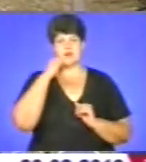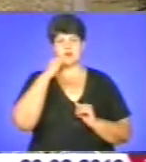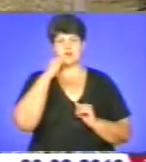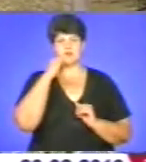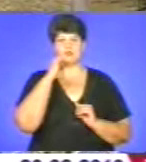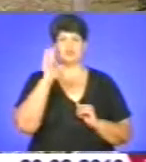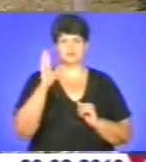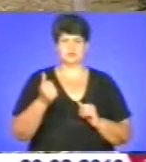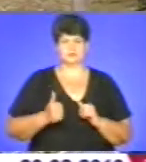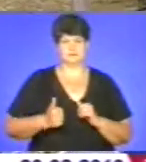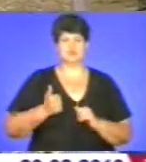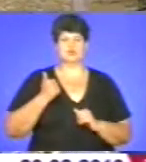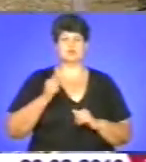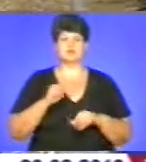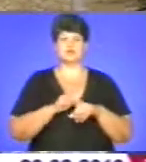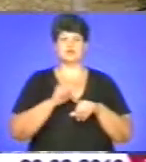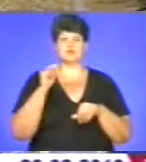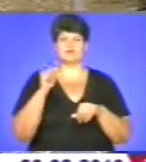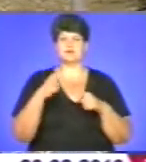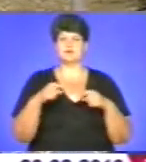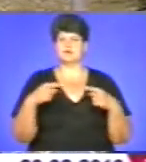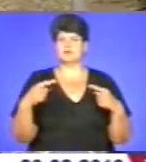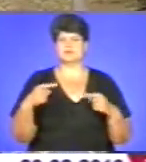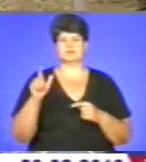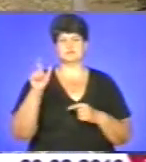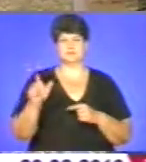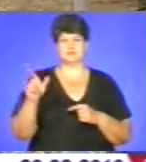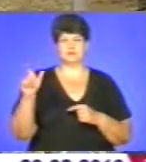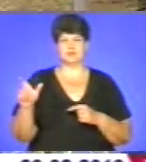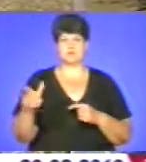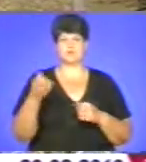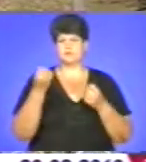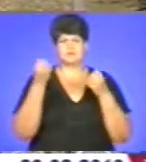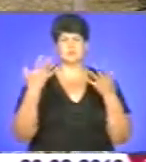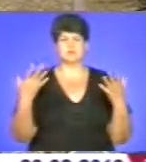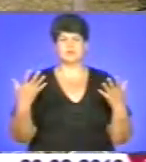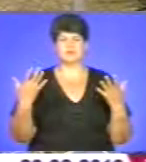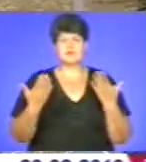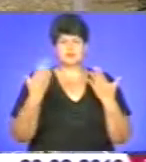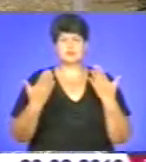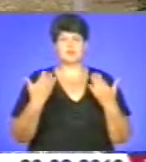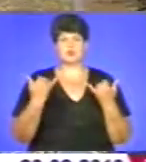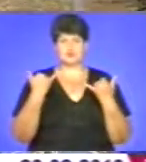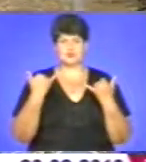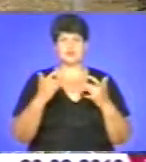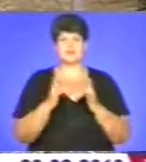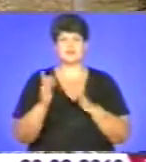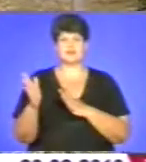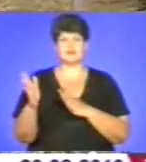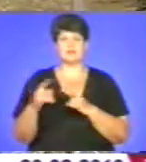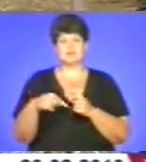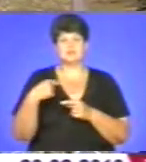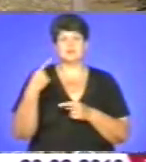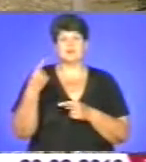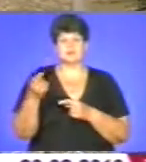достойніше себе буде почувати будь-то з громадян нашої України. Тут логіка проста. Якщо сьогодні вони в інтернатах, через якийсь час